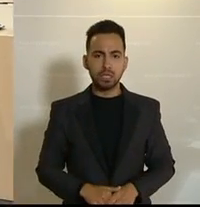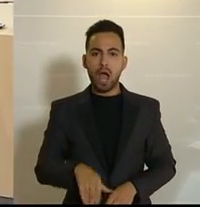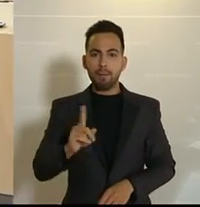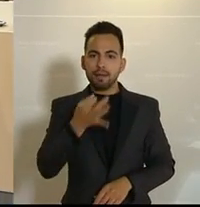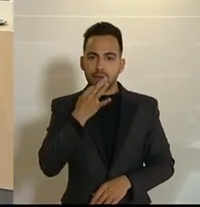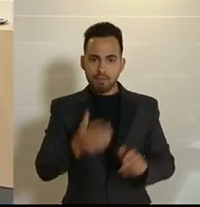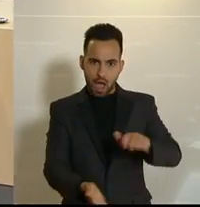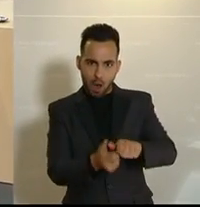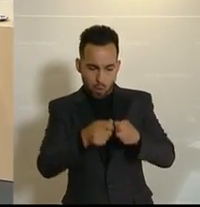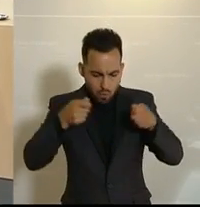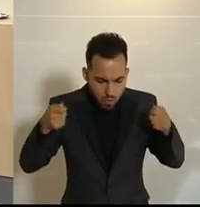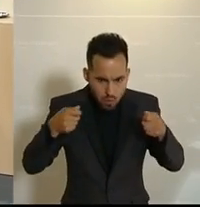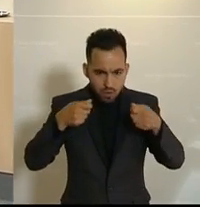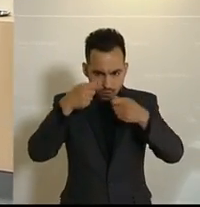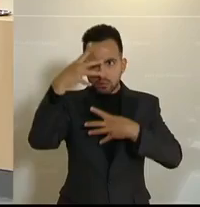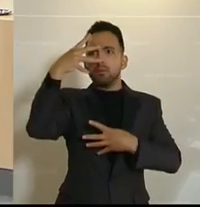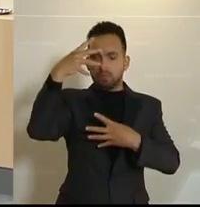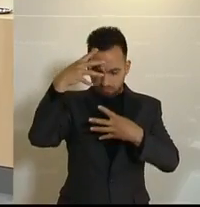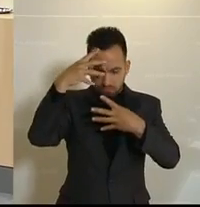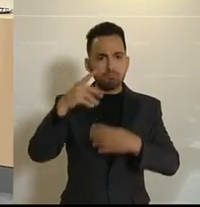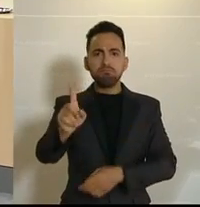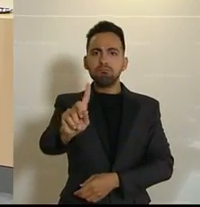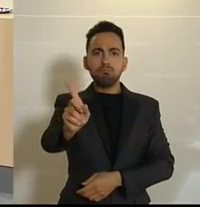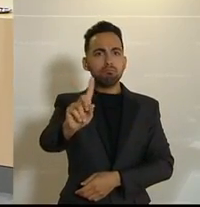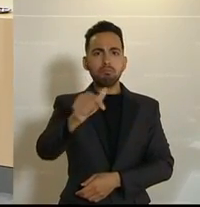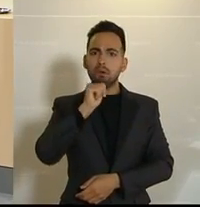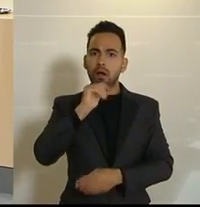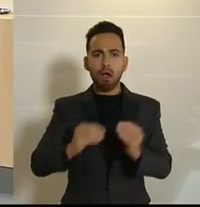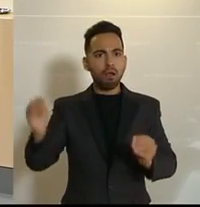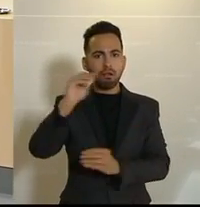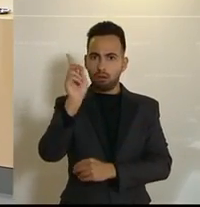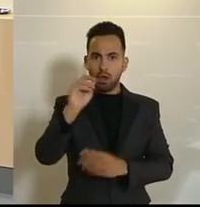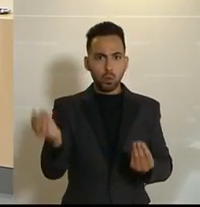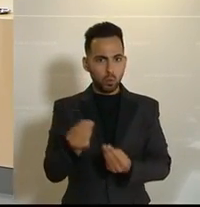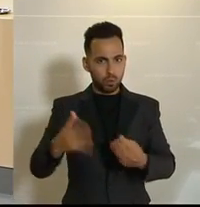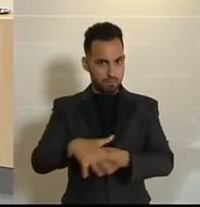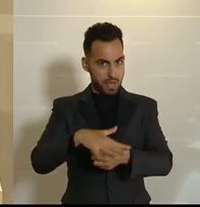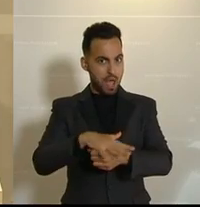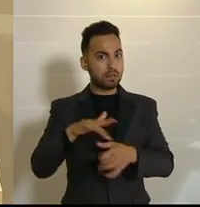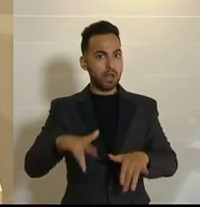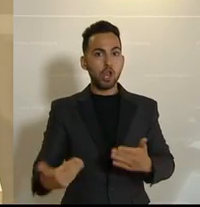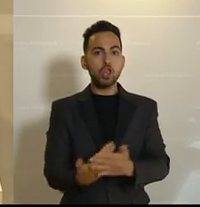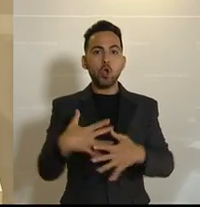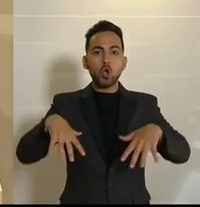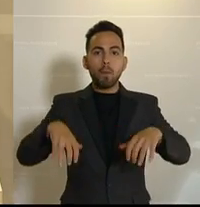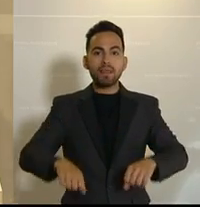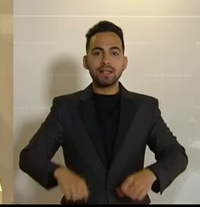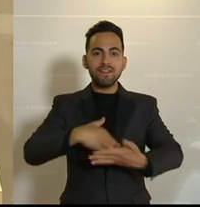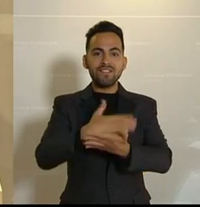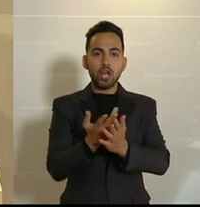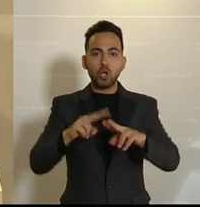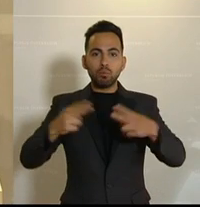Betrachtung ist es de facto keine. Da einige Bereiche aufgrund der neuen Kompetenzverteilung im